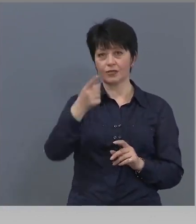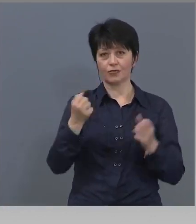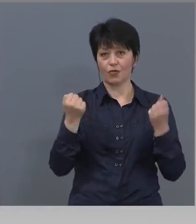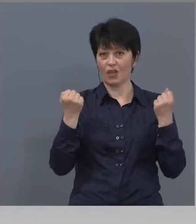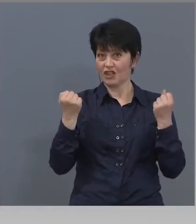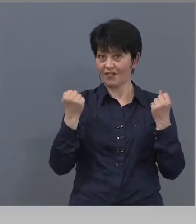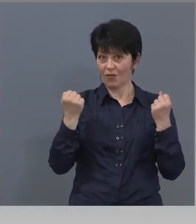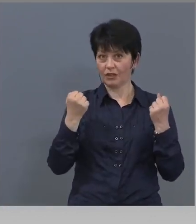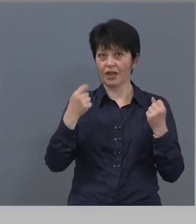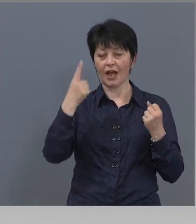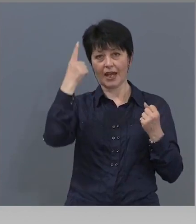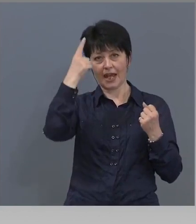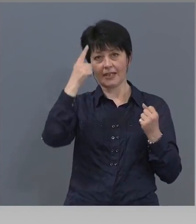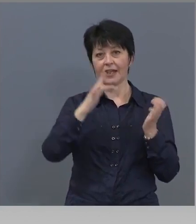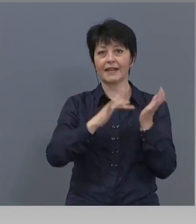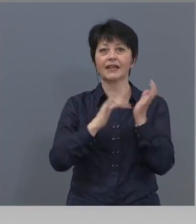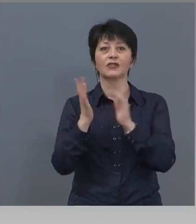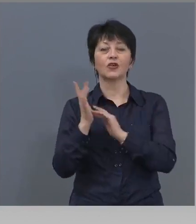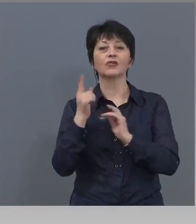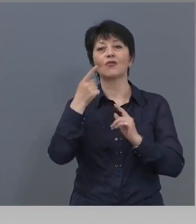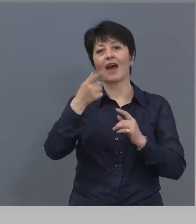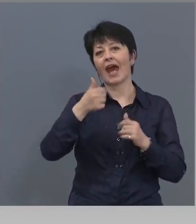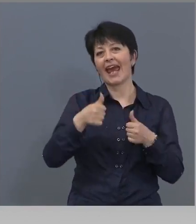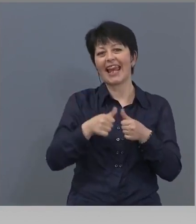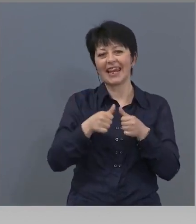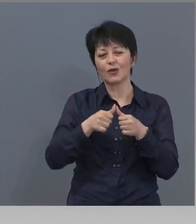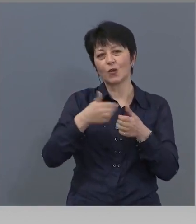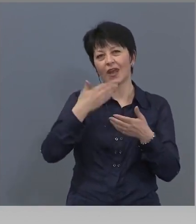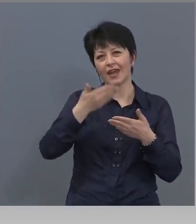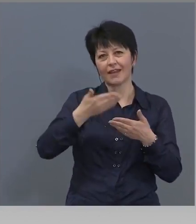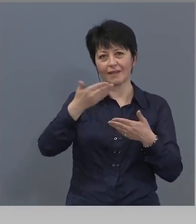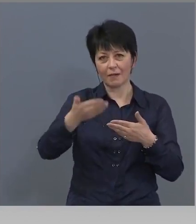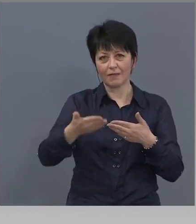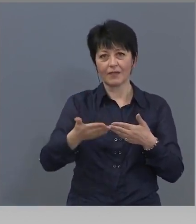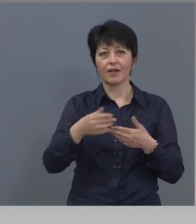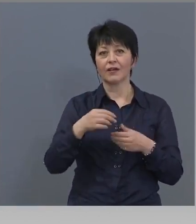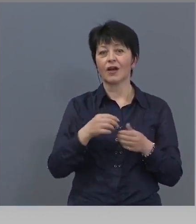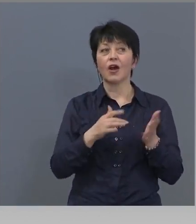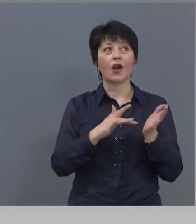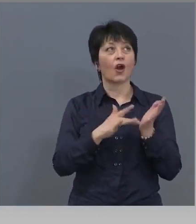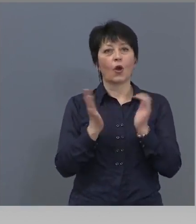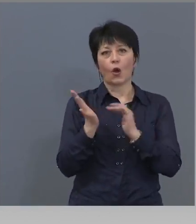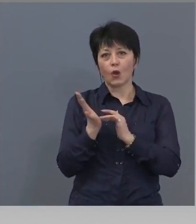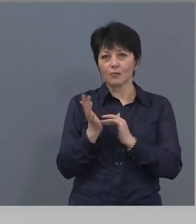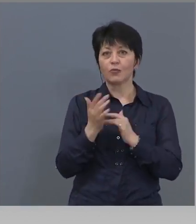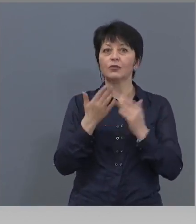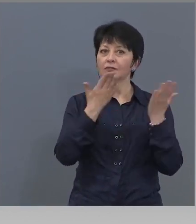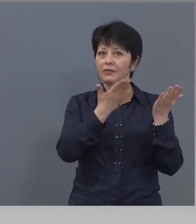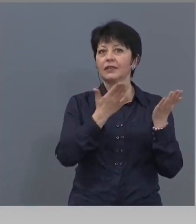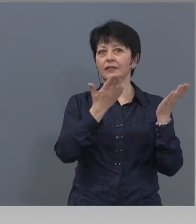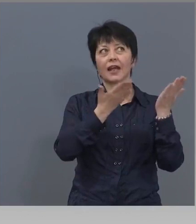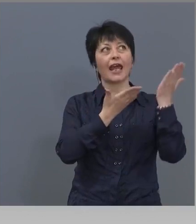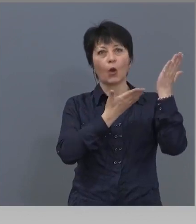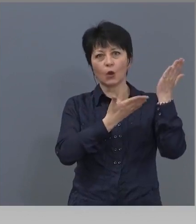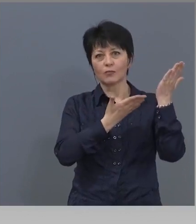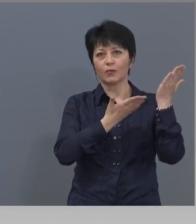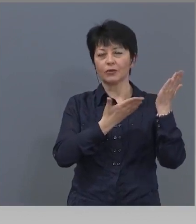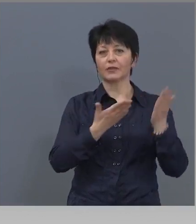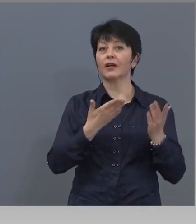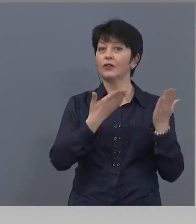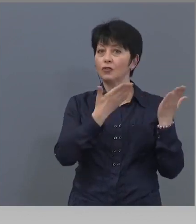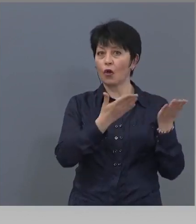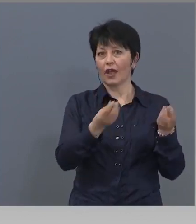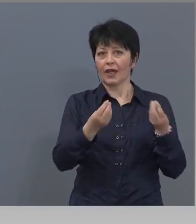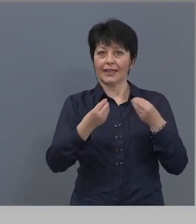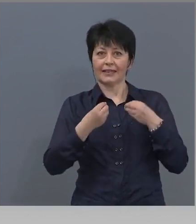християнин това е светата литургия. Това нищо никъде не може да го замини. Господ е Господ, Той могъл и да не се е моля, защото Той е Бог. Той е Бог,